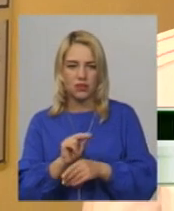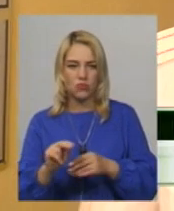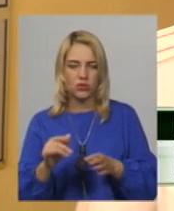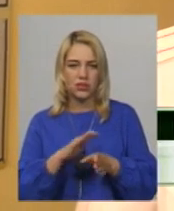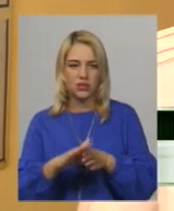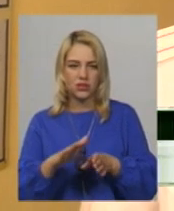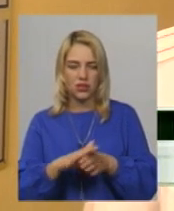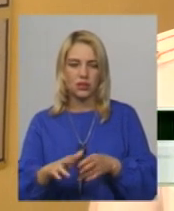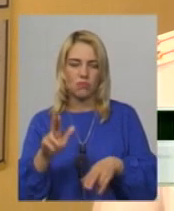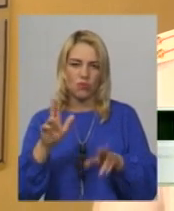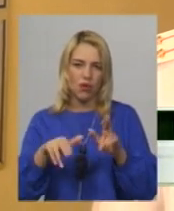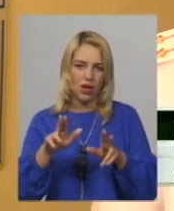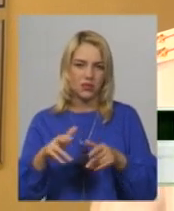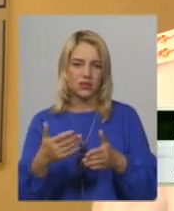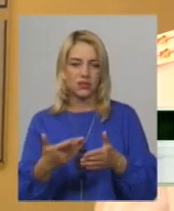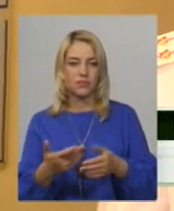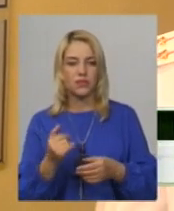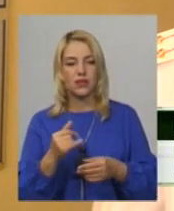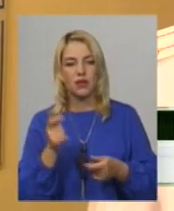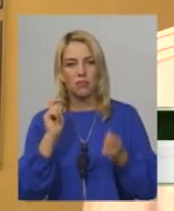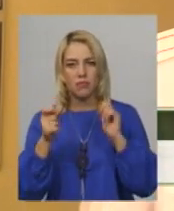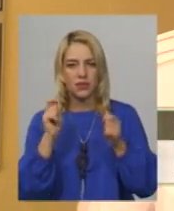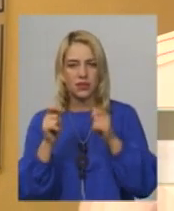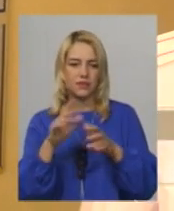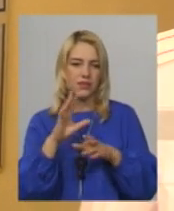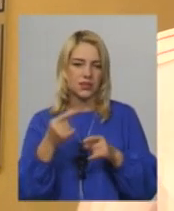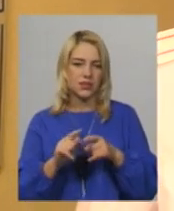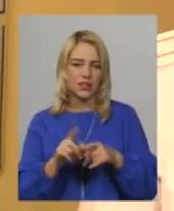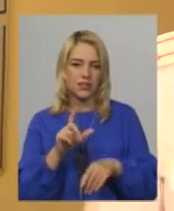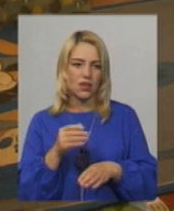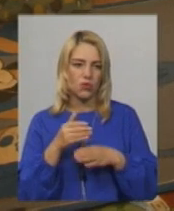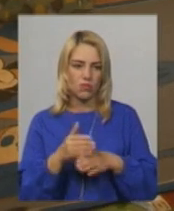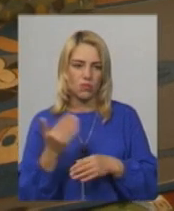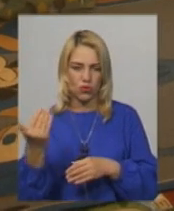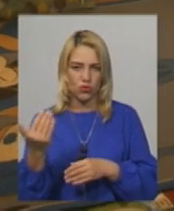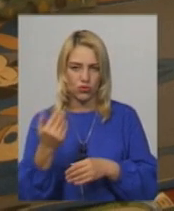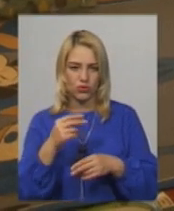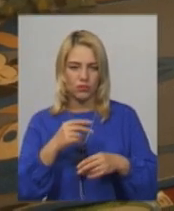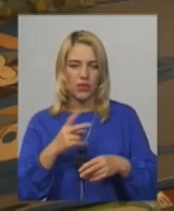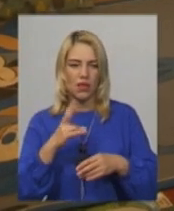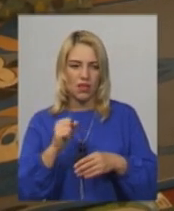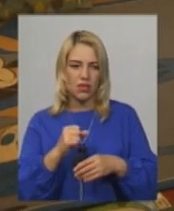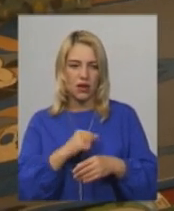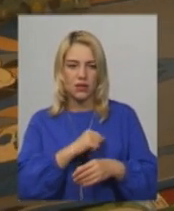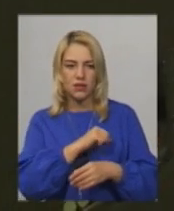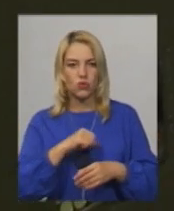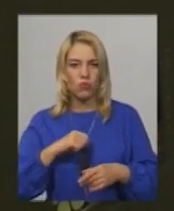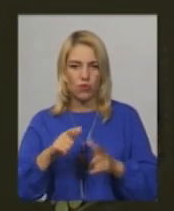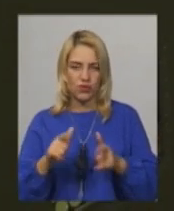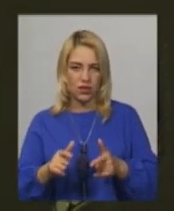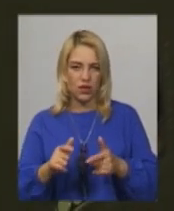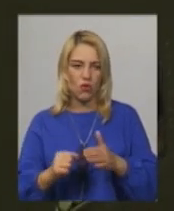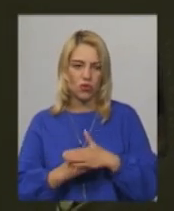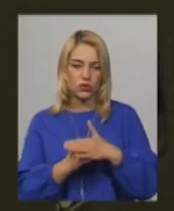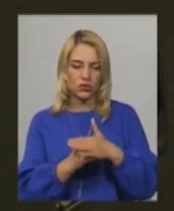здійснювали скраску, підбілювали, все це за допомогою їх на добрільних основах. Модернізацію капремонти в